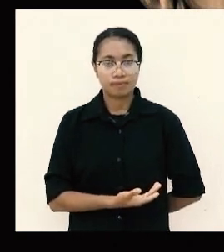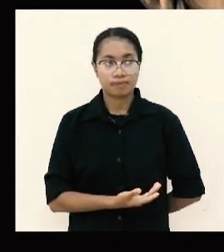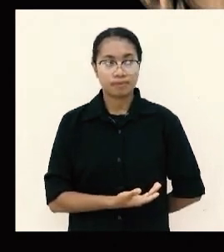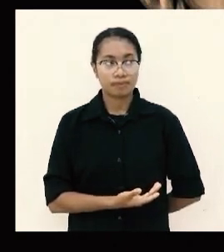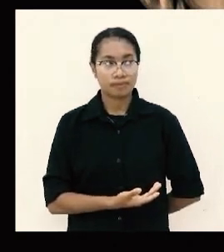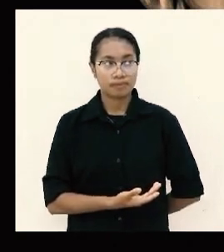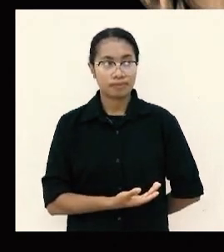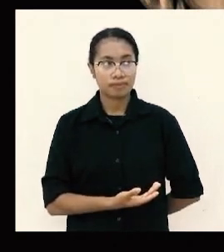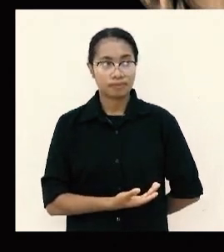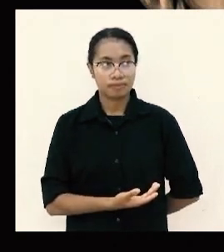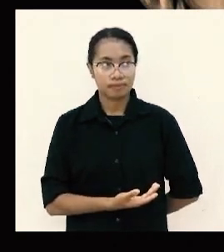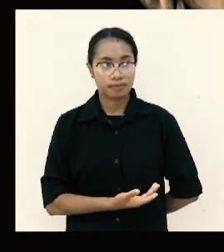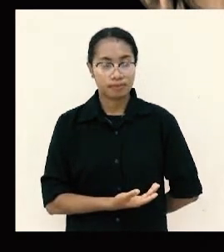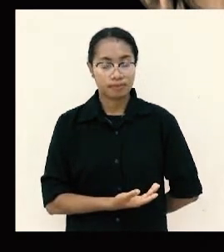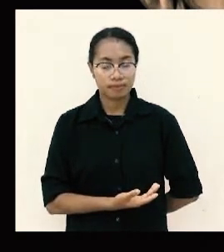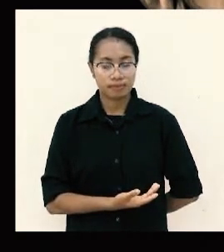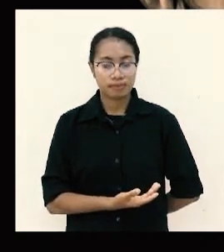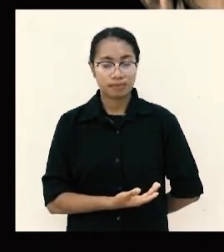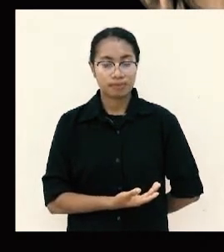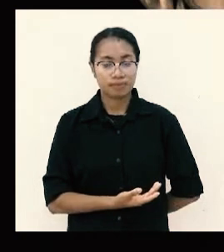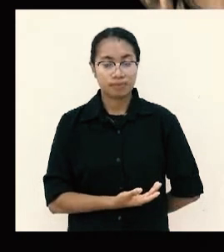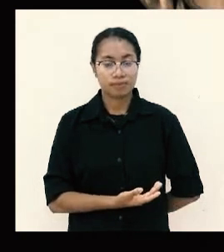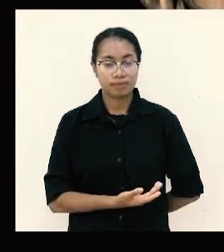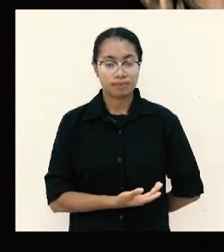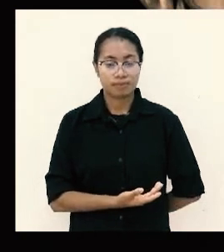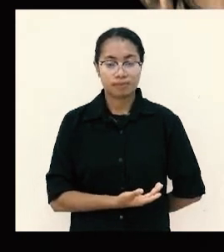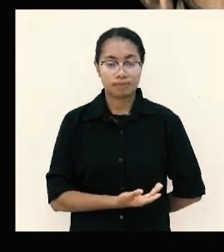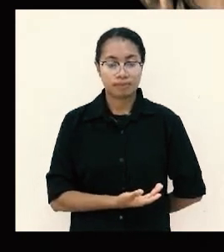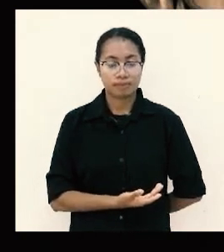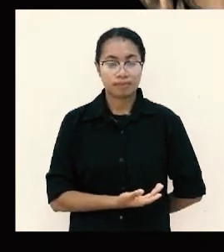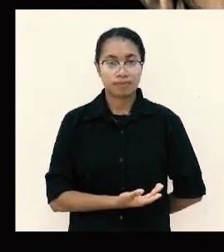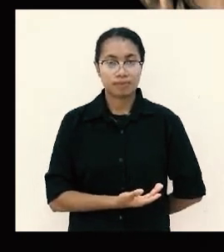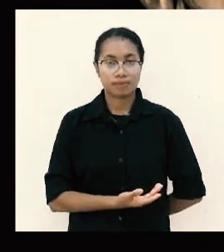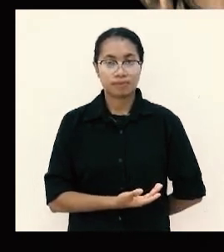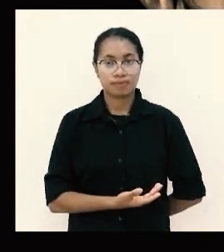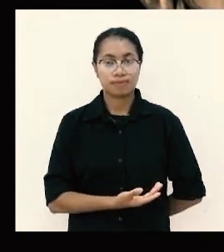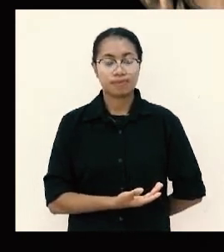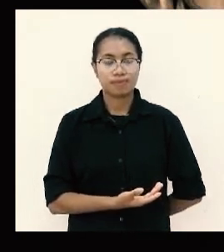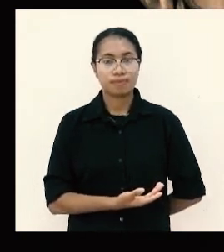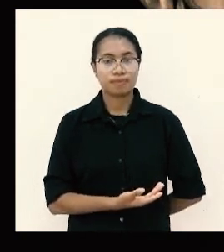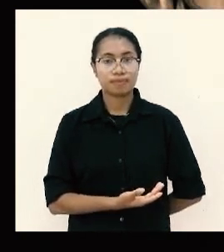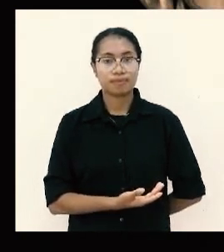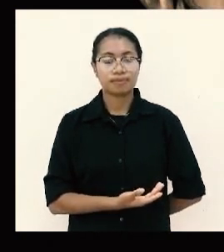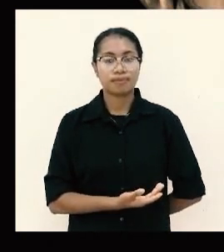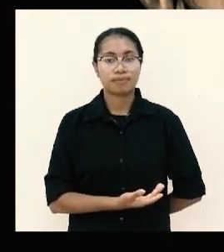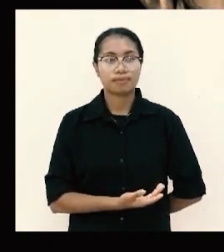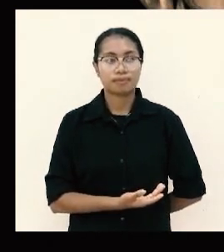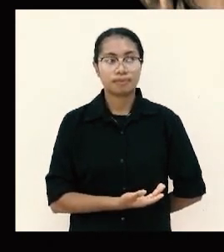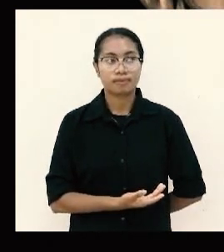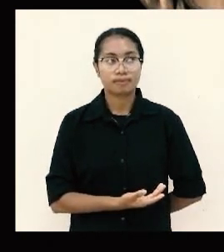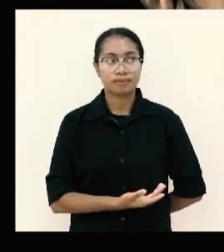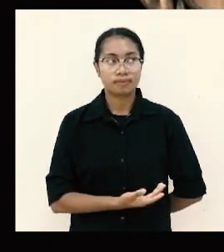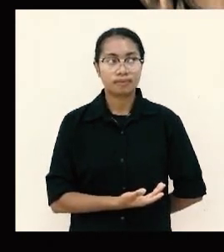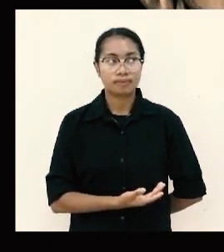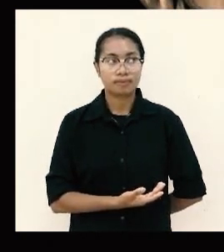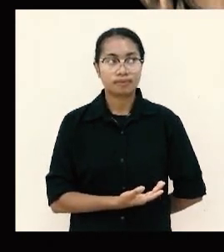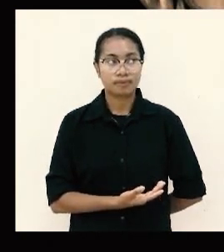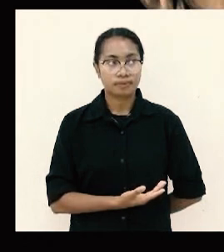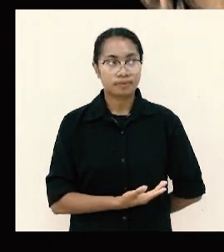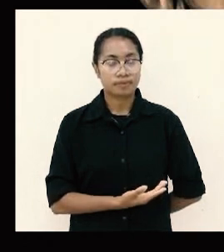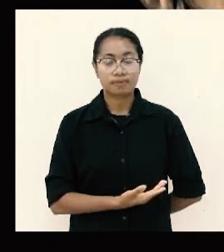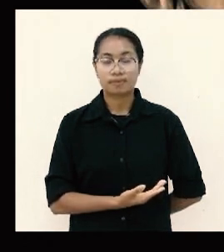aku. Salam kepadamu dari segala orang kudus khususnya dari mereka yang di istana Kaisar. Kasih